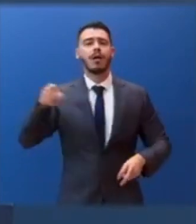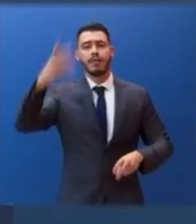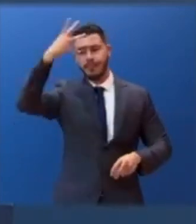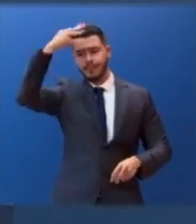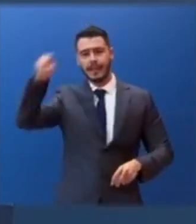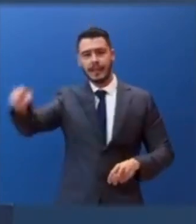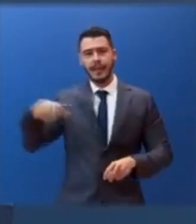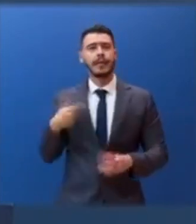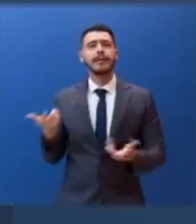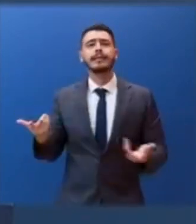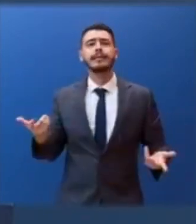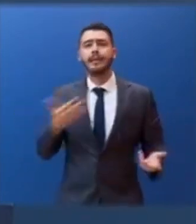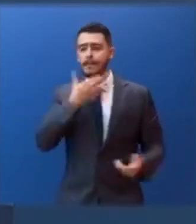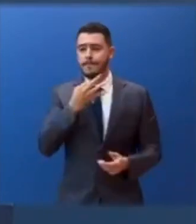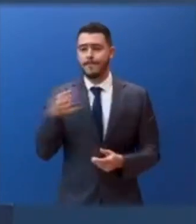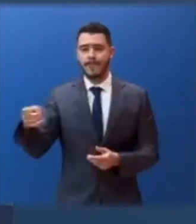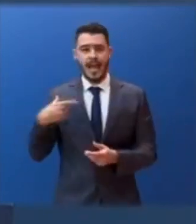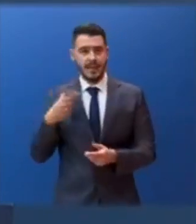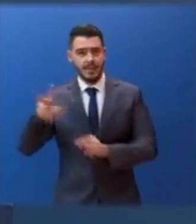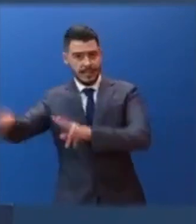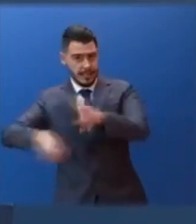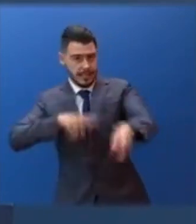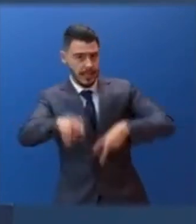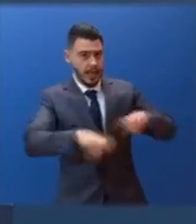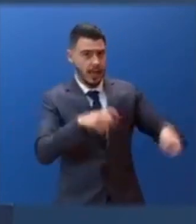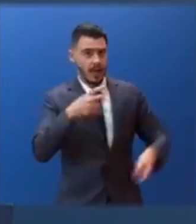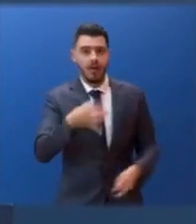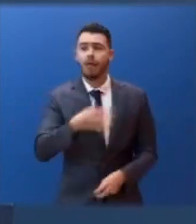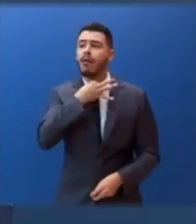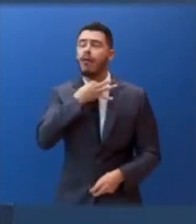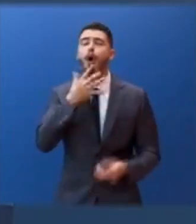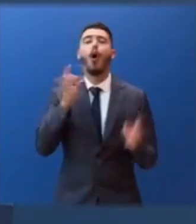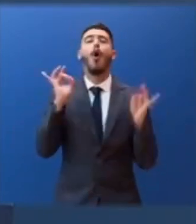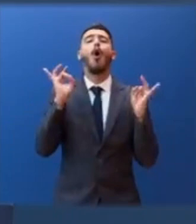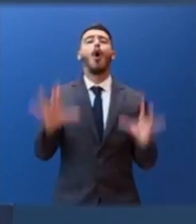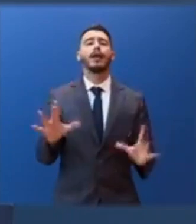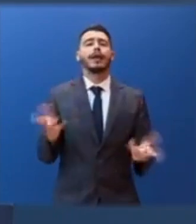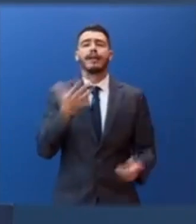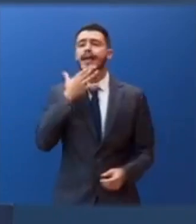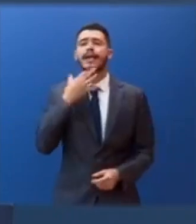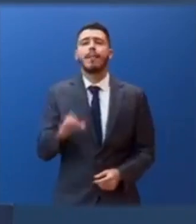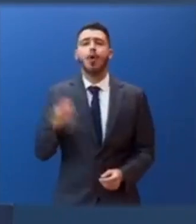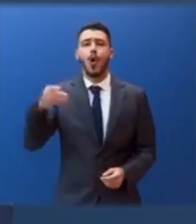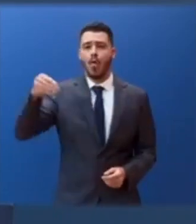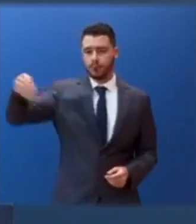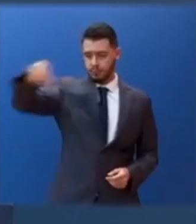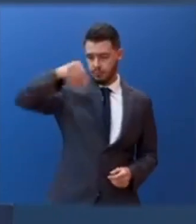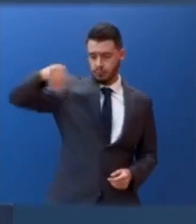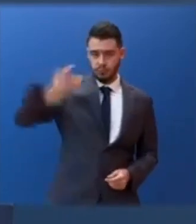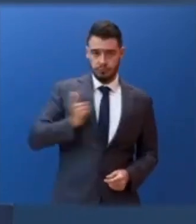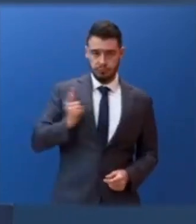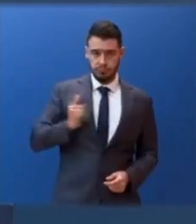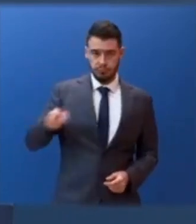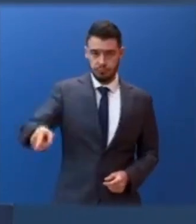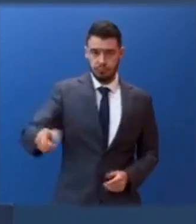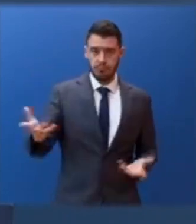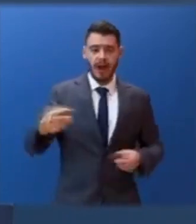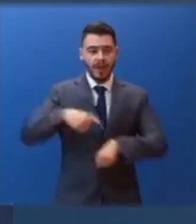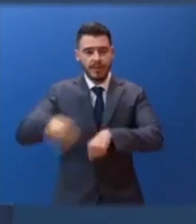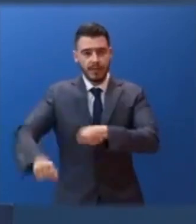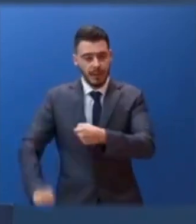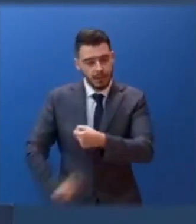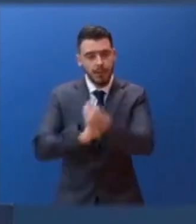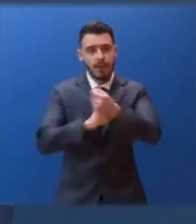κλινικές, χωρίς να τα χρειαζόμαστε. Αυτά ήταν πεταμένα λεφτά. Η ενίσχυση των ΜΕΘ γενικά δεν είναι πεταμένα λεφτά. Αυτό κάνουμε.